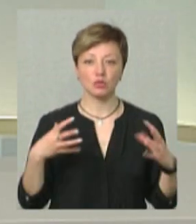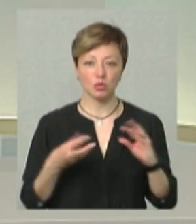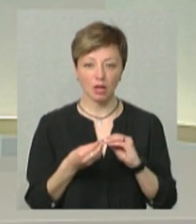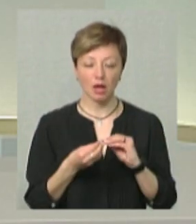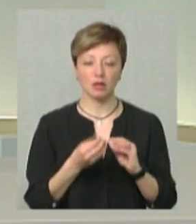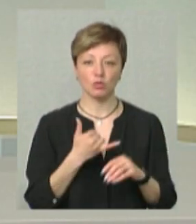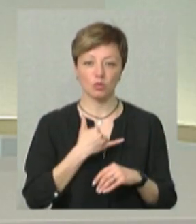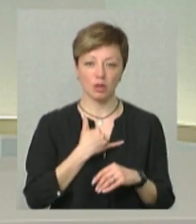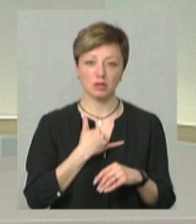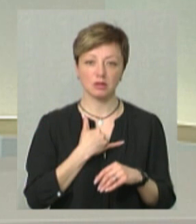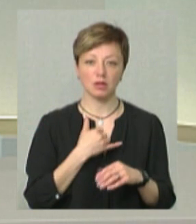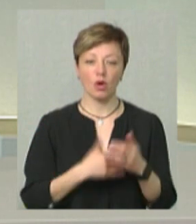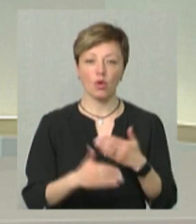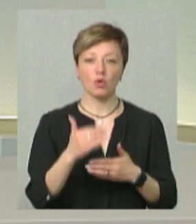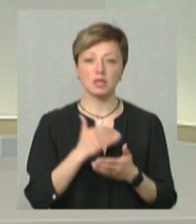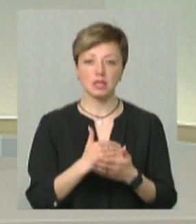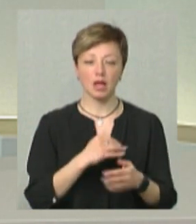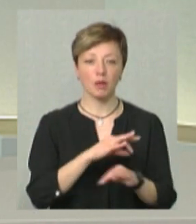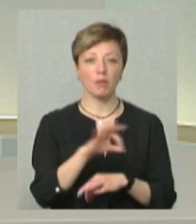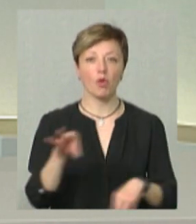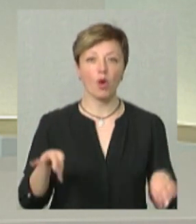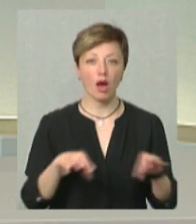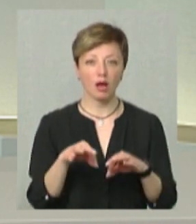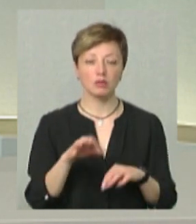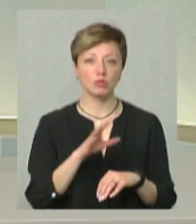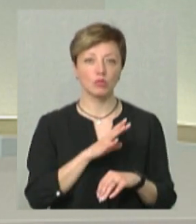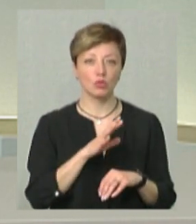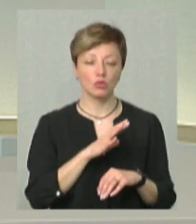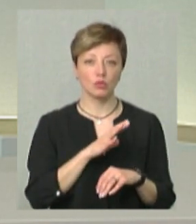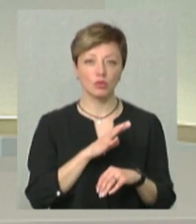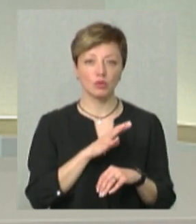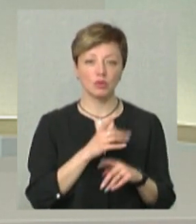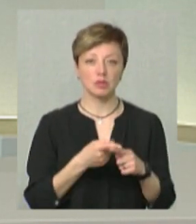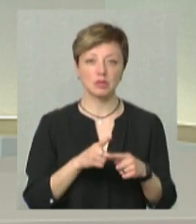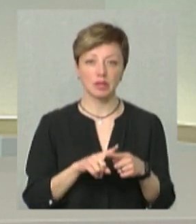У нас останні проєкти, які були, це